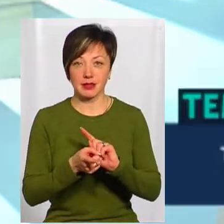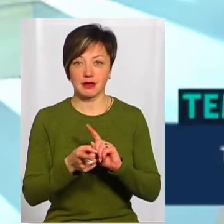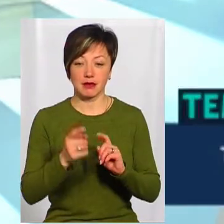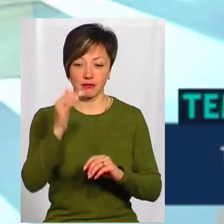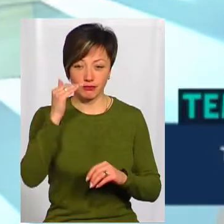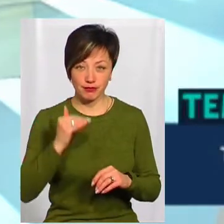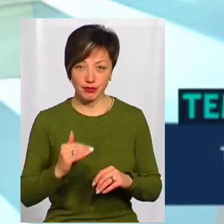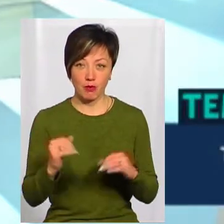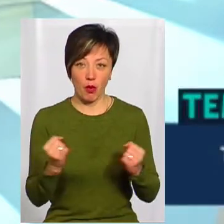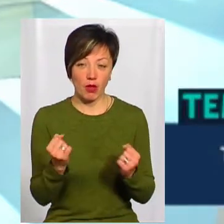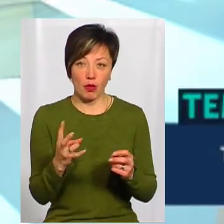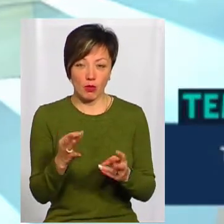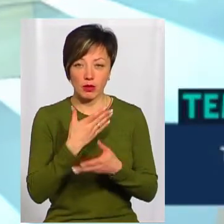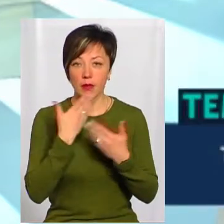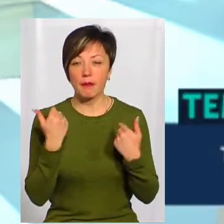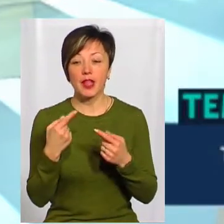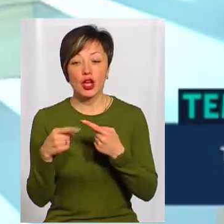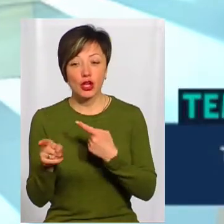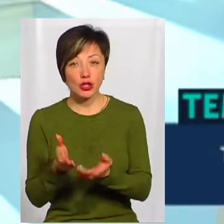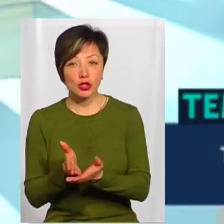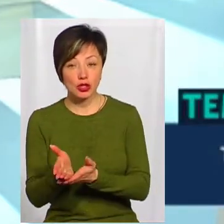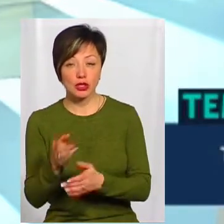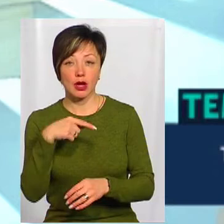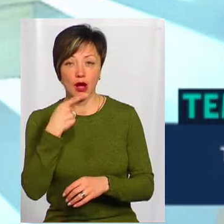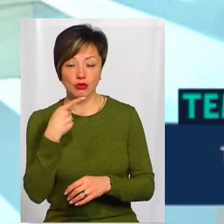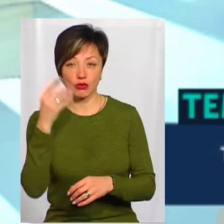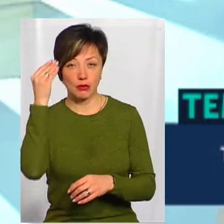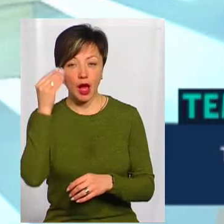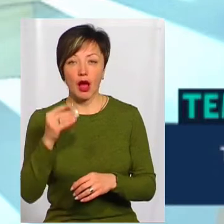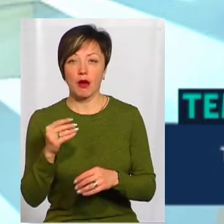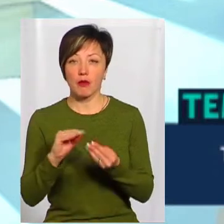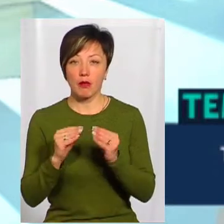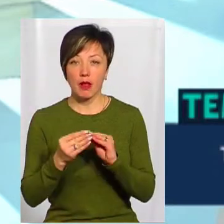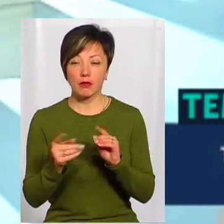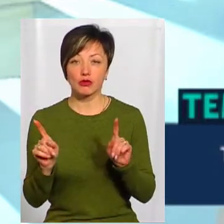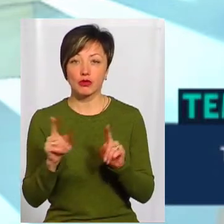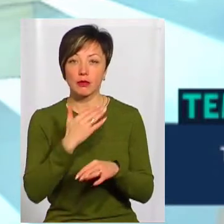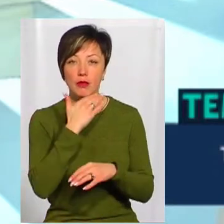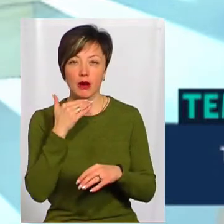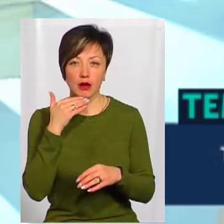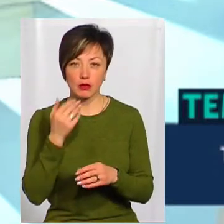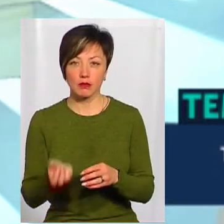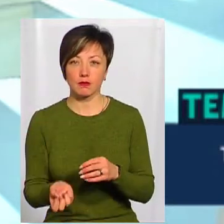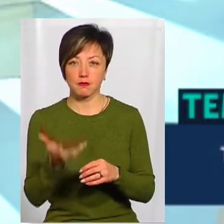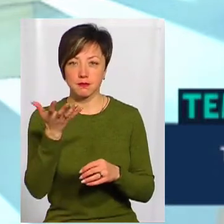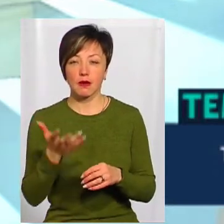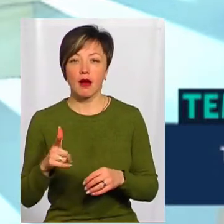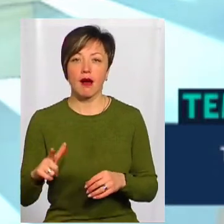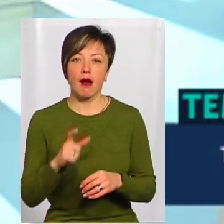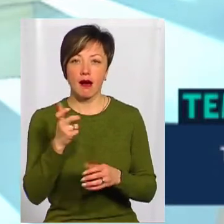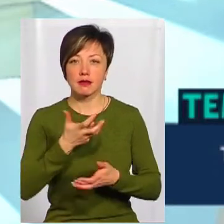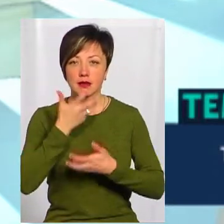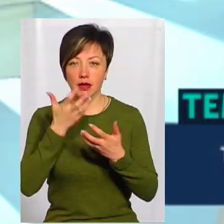Інші заявляють, що проблема в тому, що викидається дуже велика кількість парникових газів.